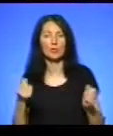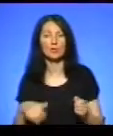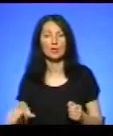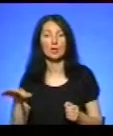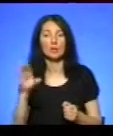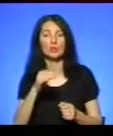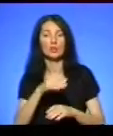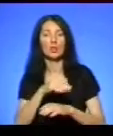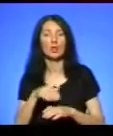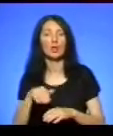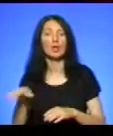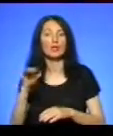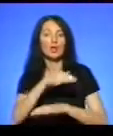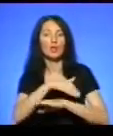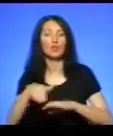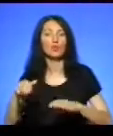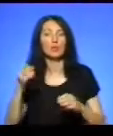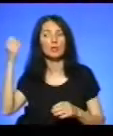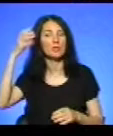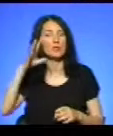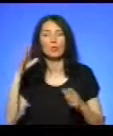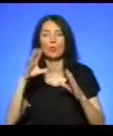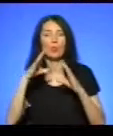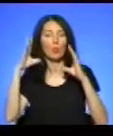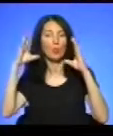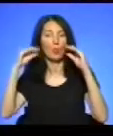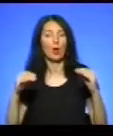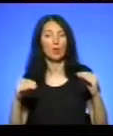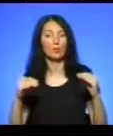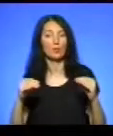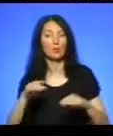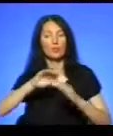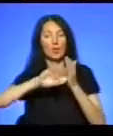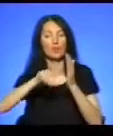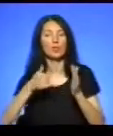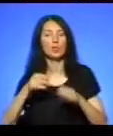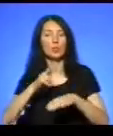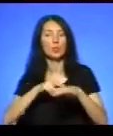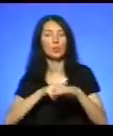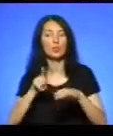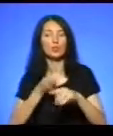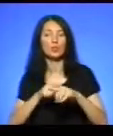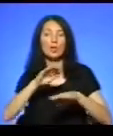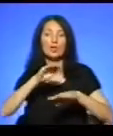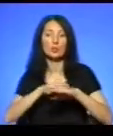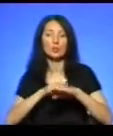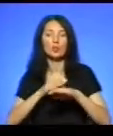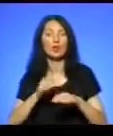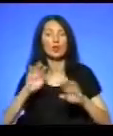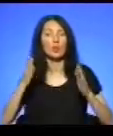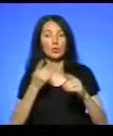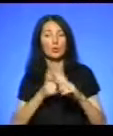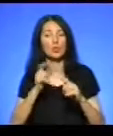цілий вулиці пропало світло. Визвали поліцію, щоб зафіксували випадок, бо тут люди ходять,